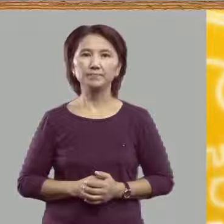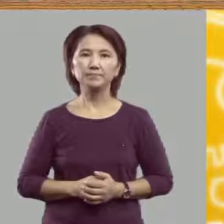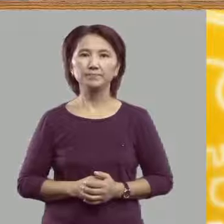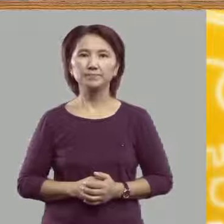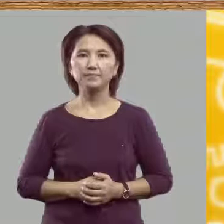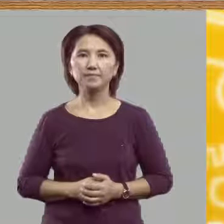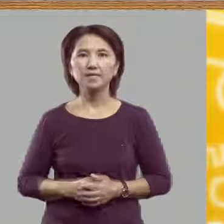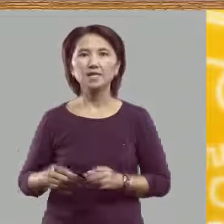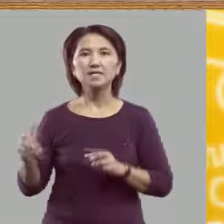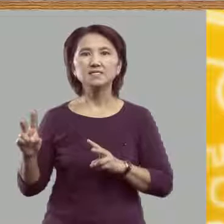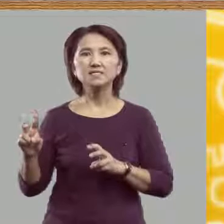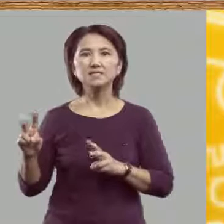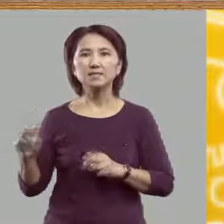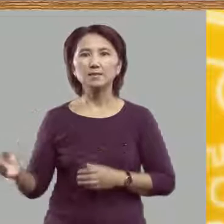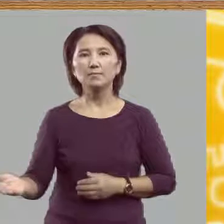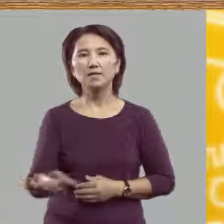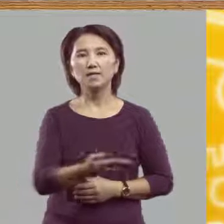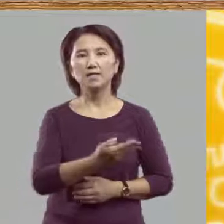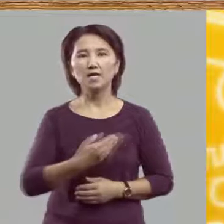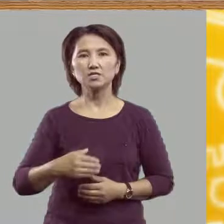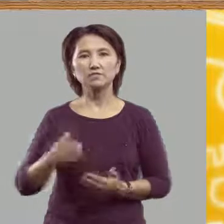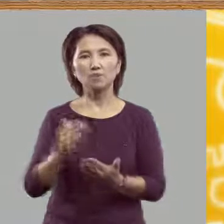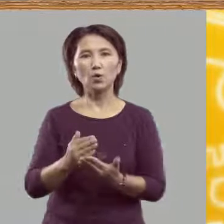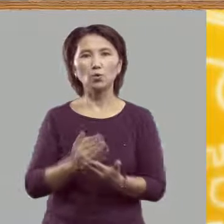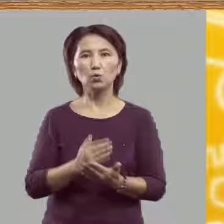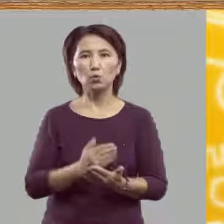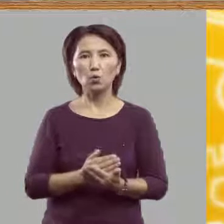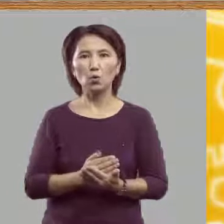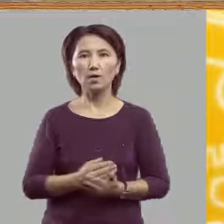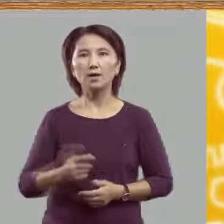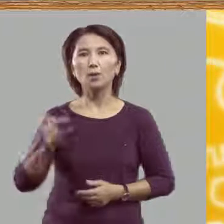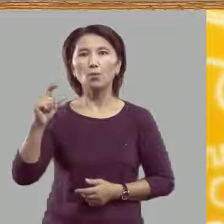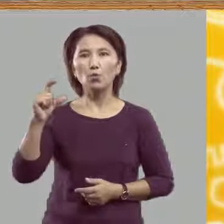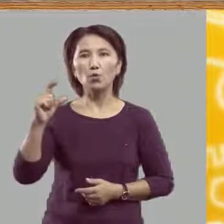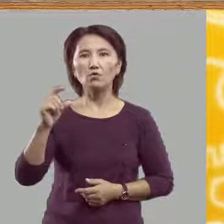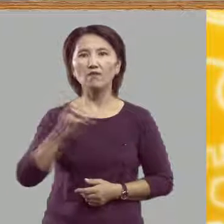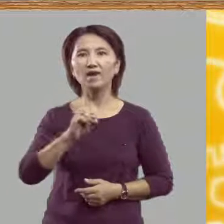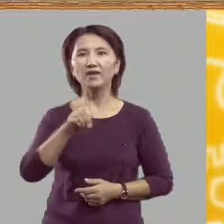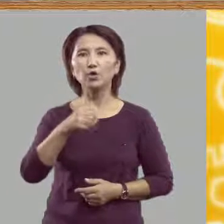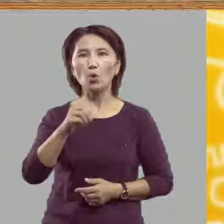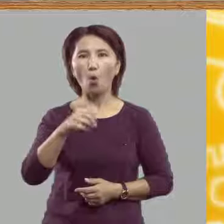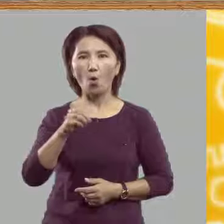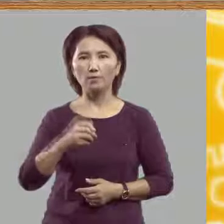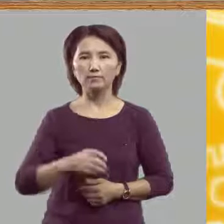Тема нашего урока – буква Ё.